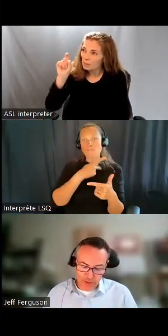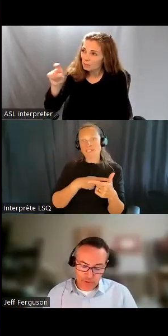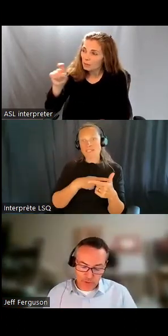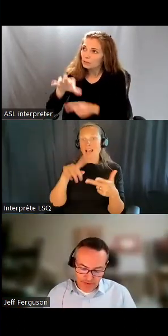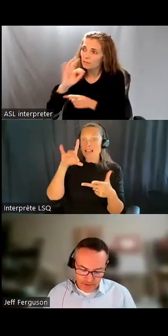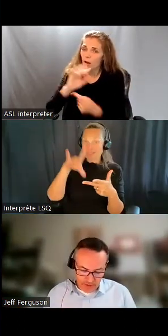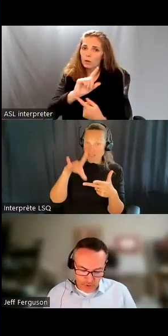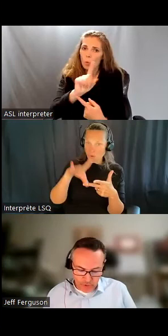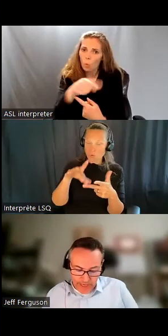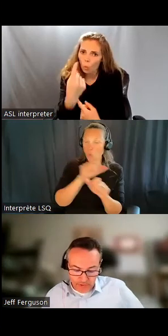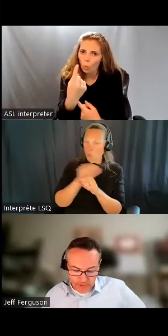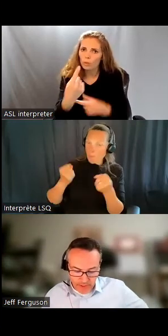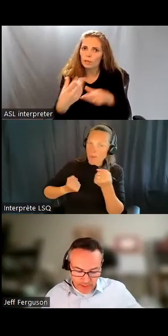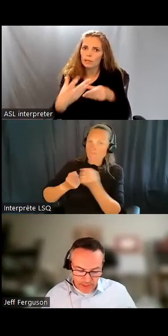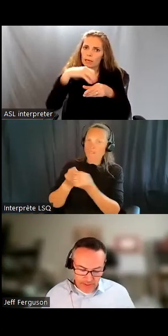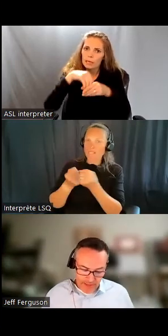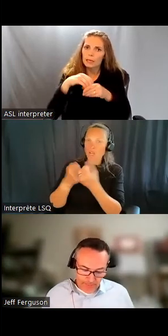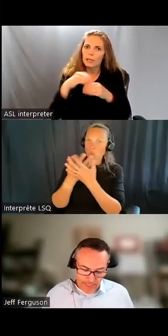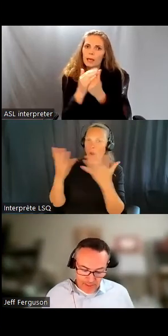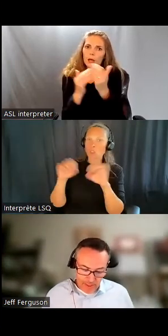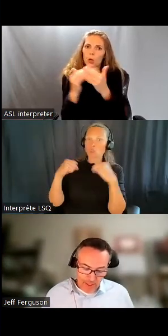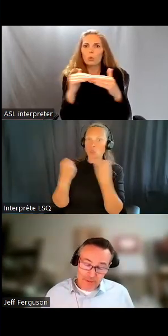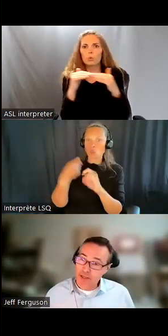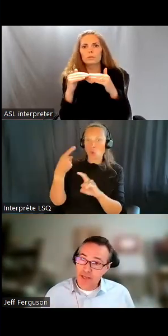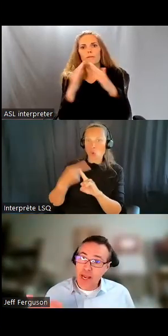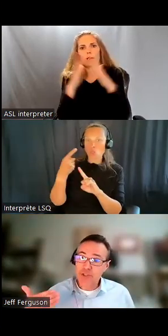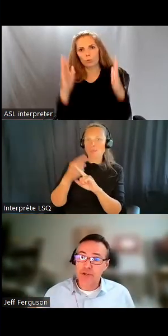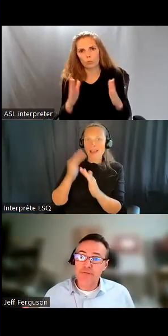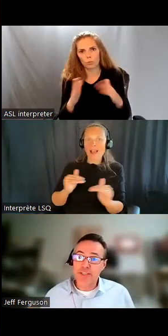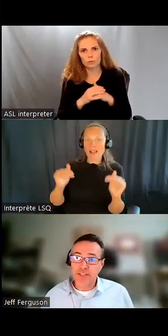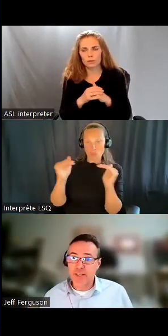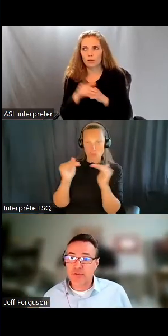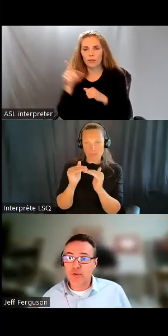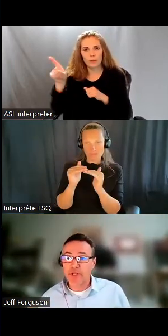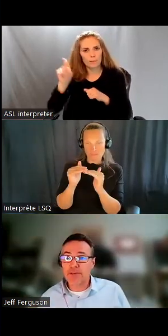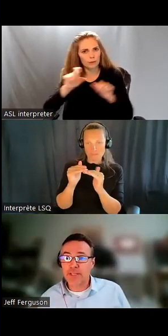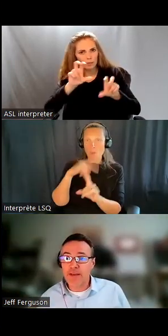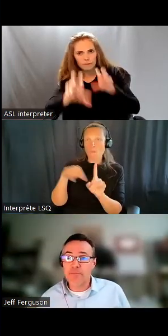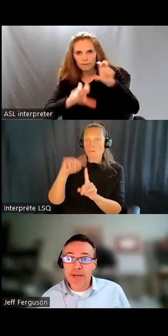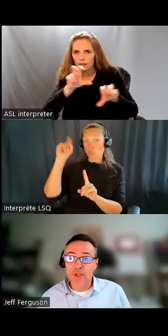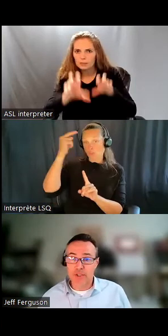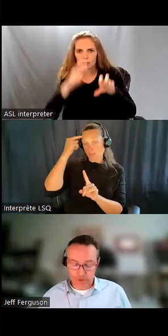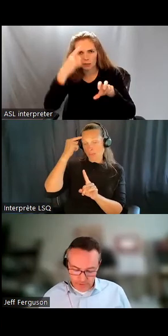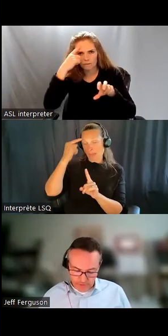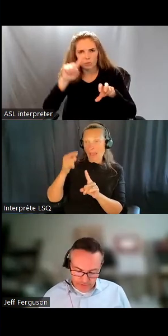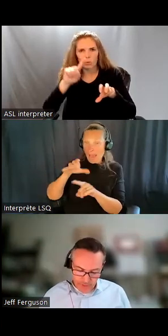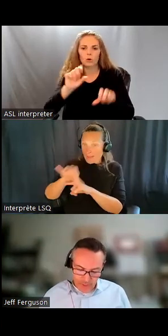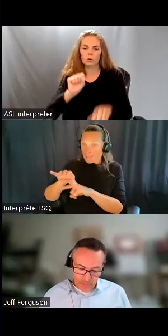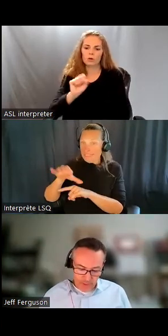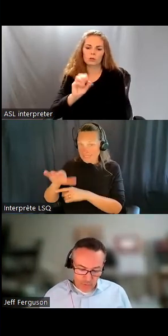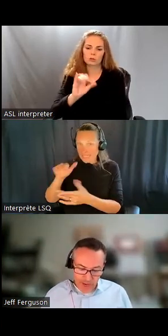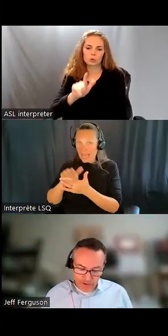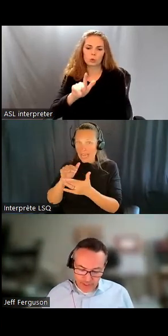sociaux inclusifs et que les gouvernements continuent d'investir dans des logements inclusifs.